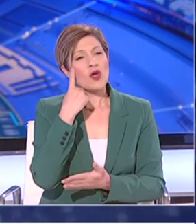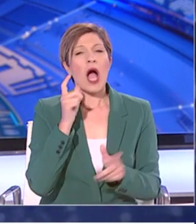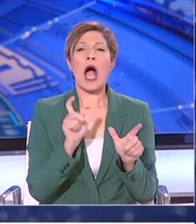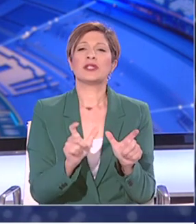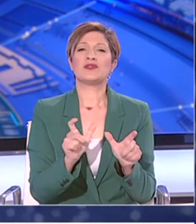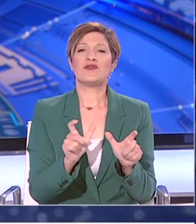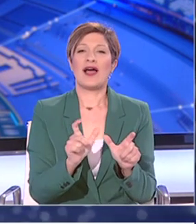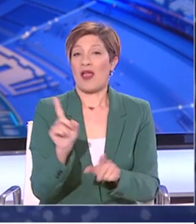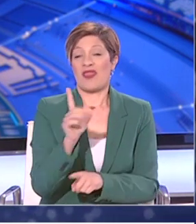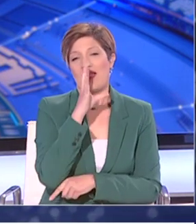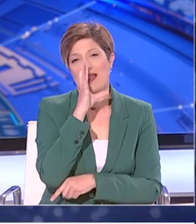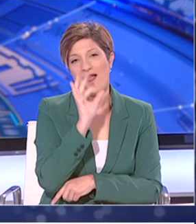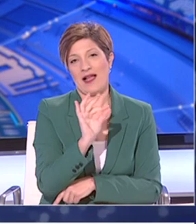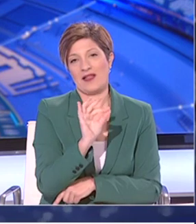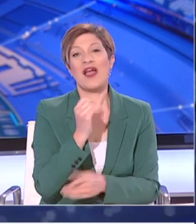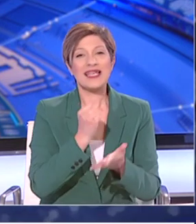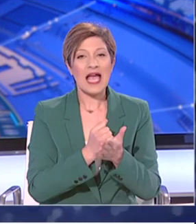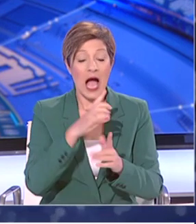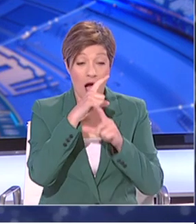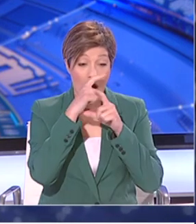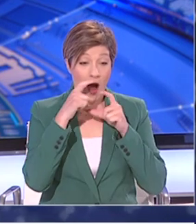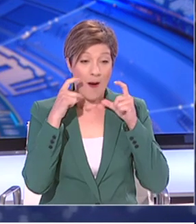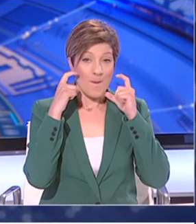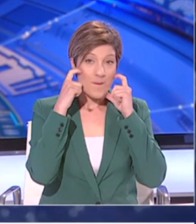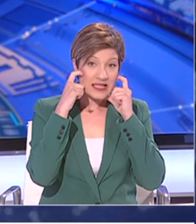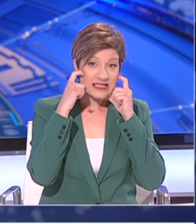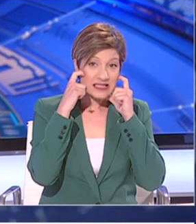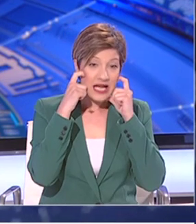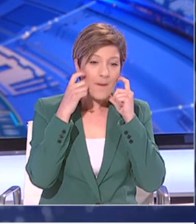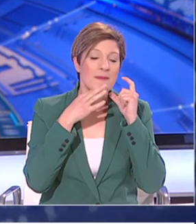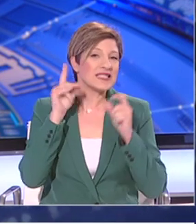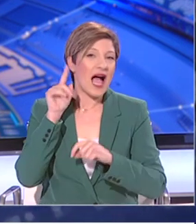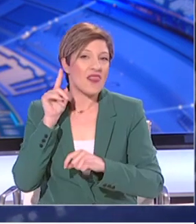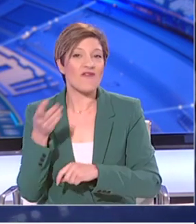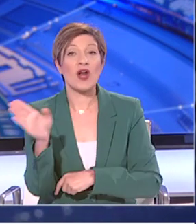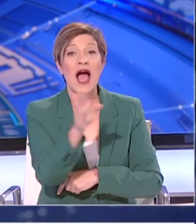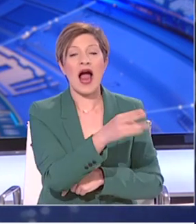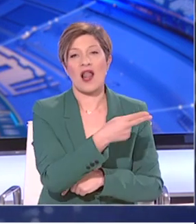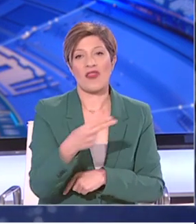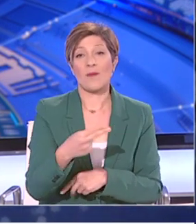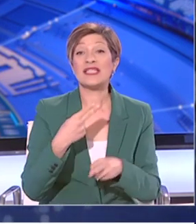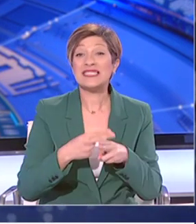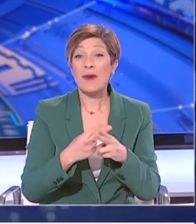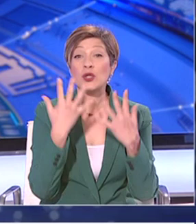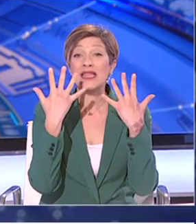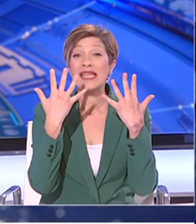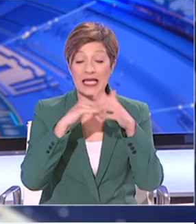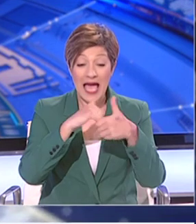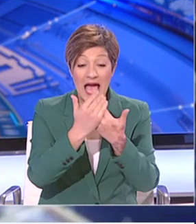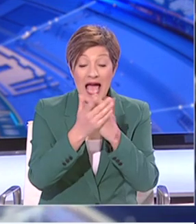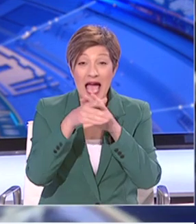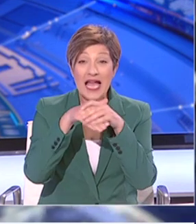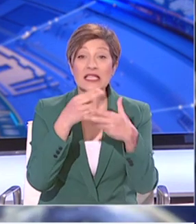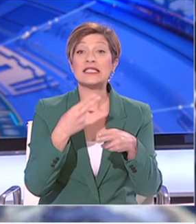μπορεί να οδηγήσει σε αμέλεια σχετικά με την τήρηση πιο σημαντικών μέτρων, όπως η υγιεινή των χεριών και η αποστασιοποίηση.